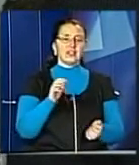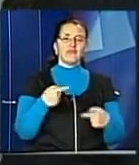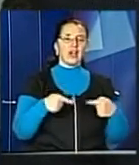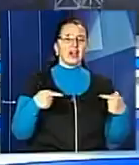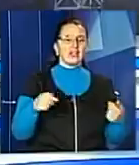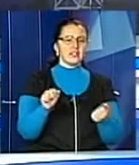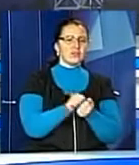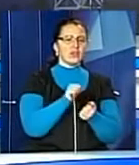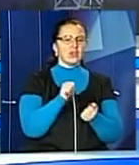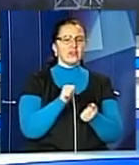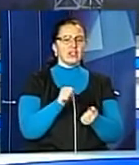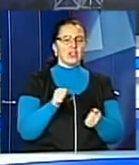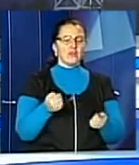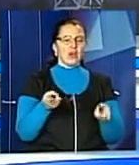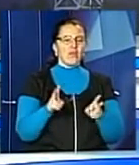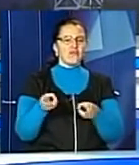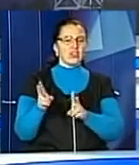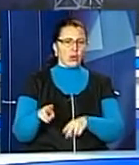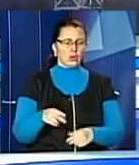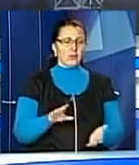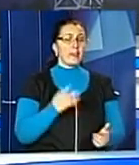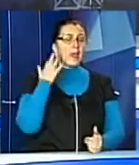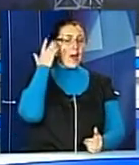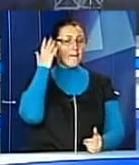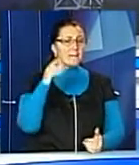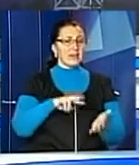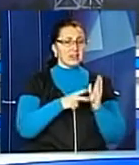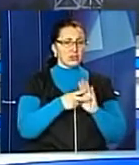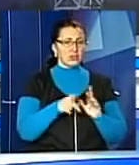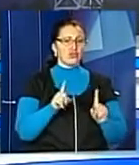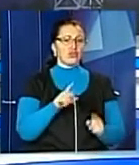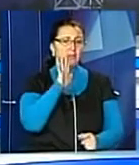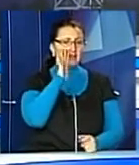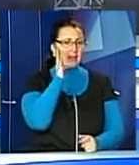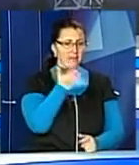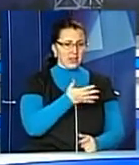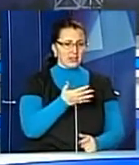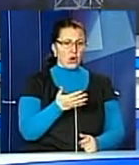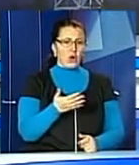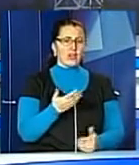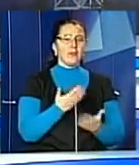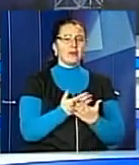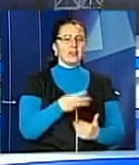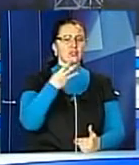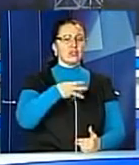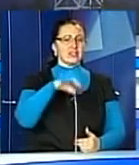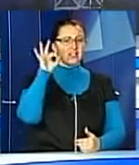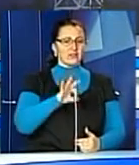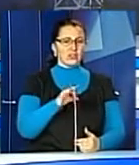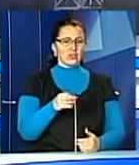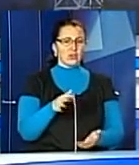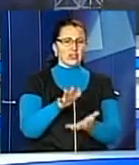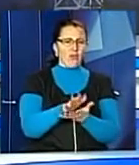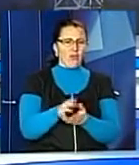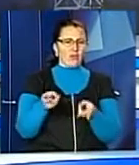елементах. Мета стратегії – зробити так, щоб за п'ять років щонайменше 30% відходів